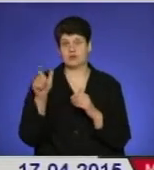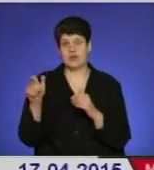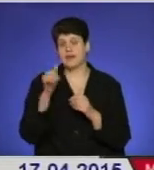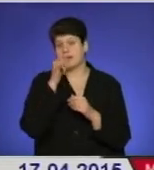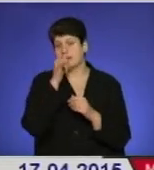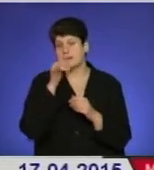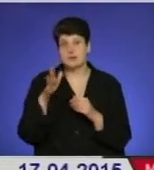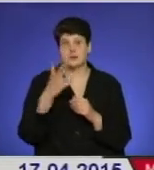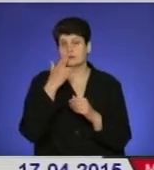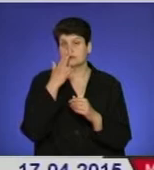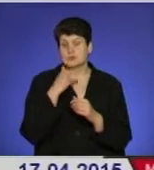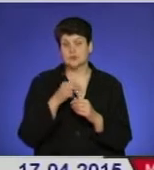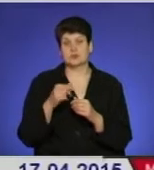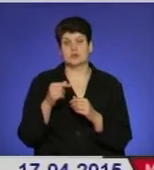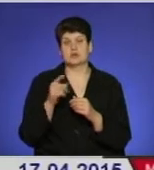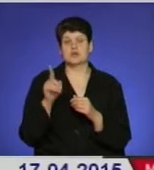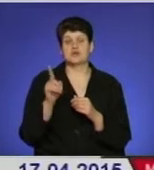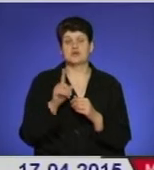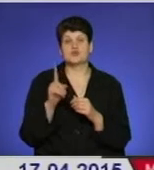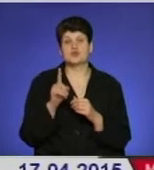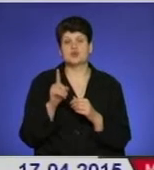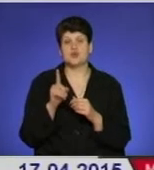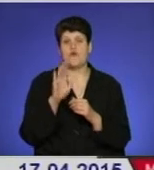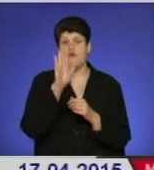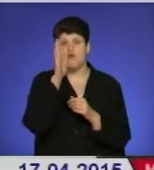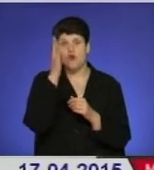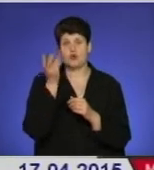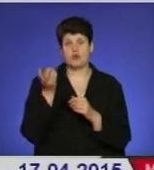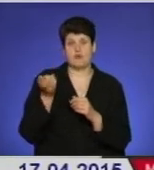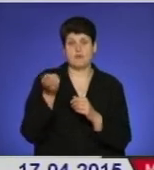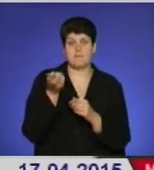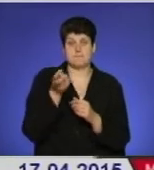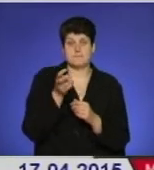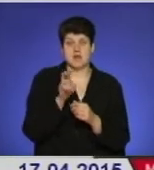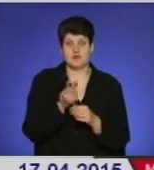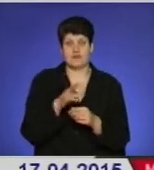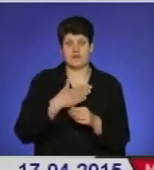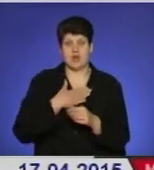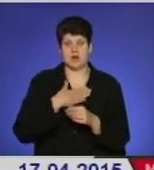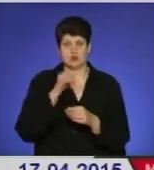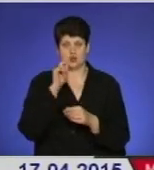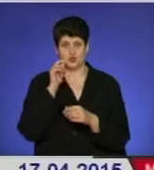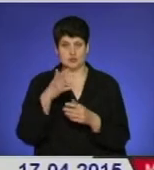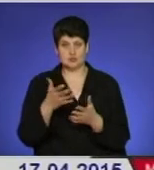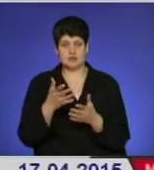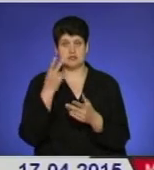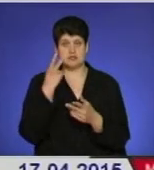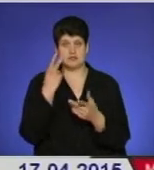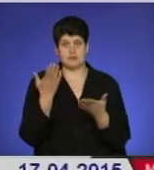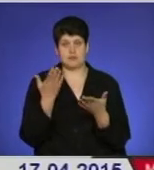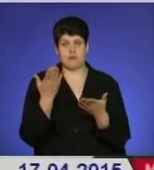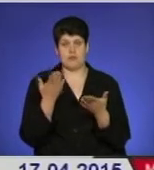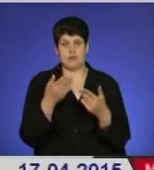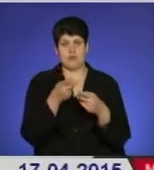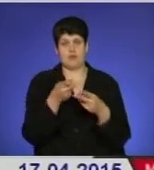міг змиритися з тим, що ворог зайшов в нашу країну. Він завжди порівнював це, як